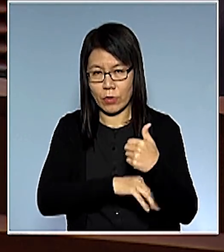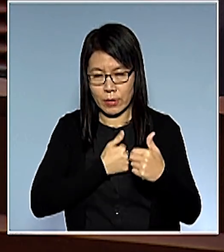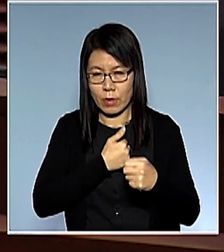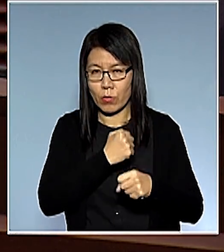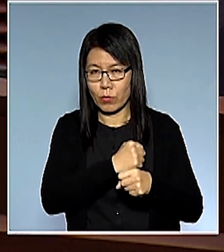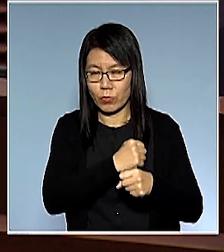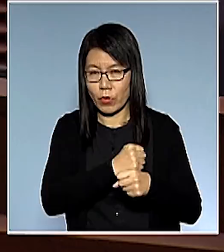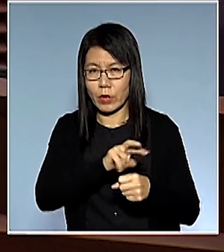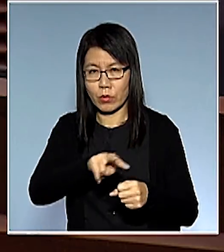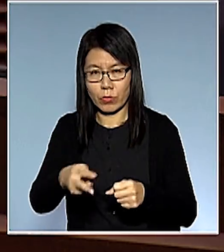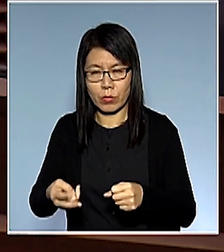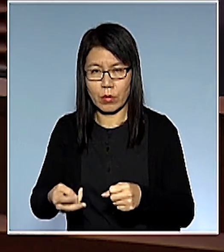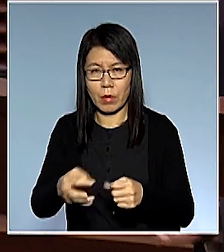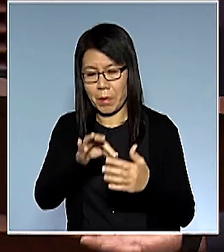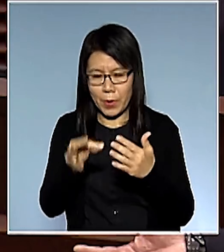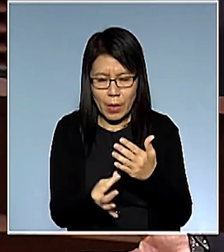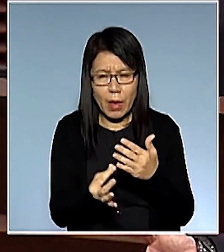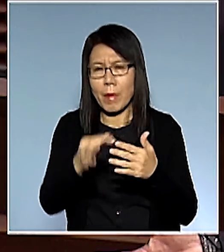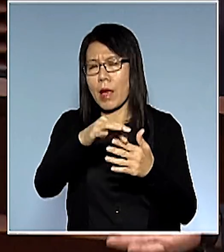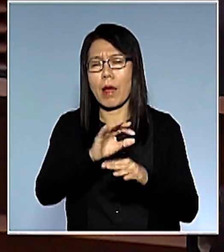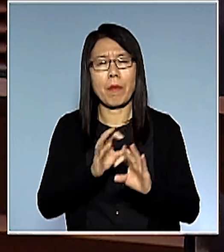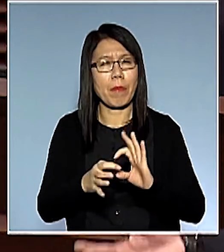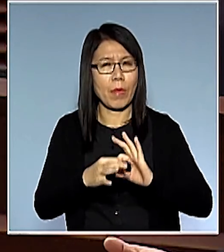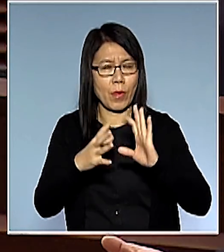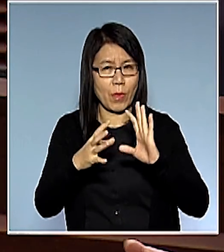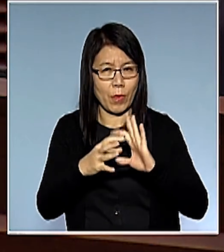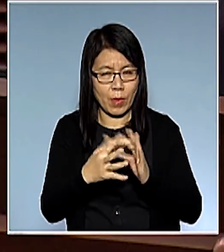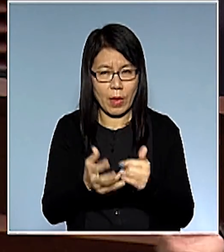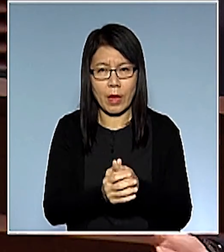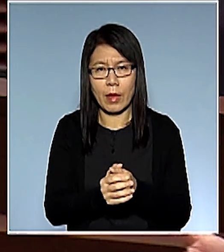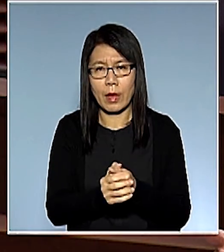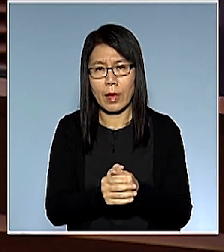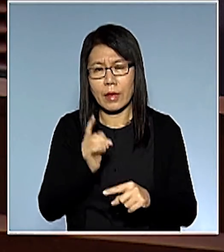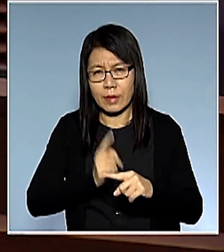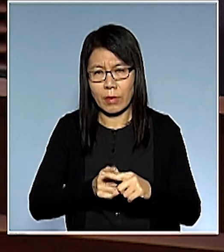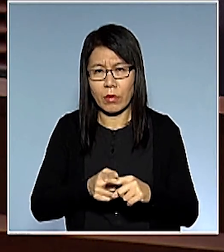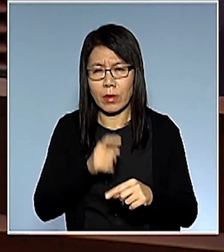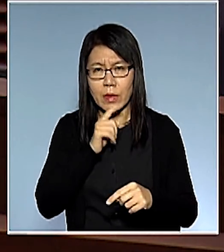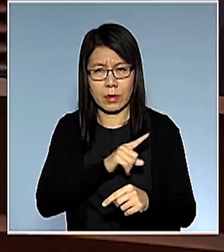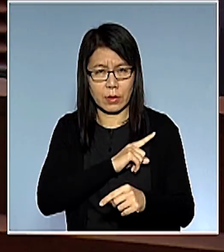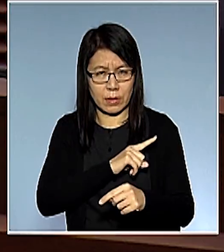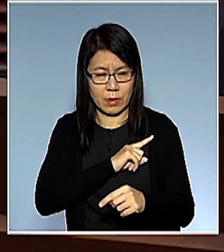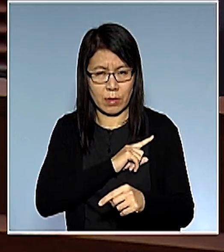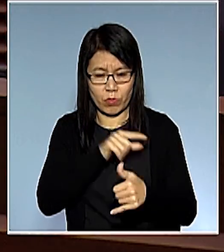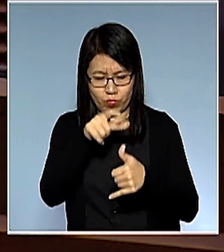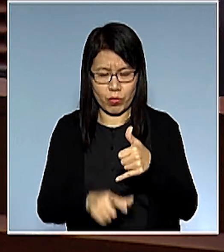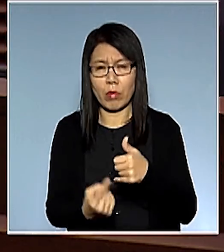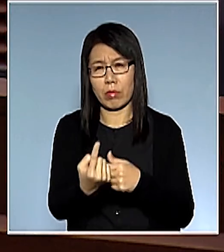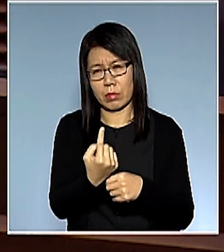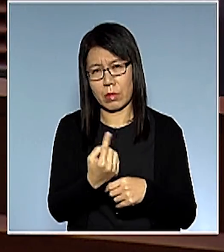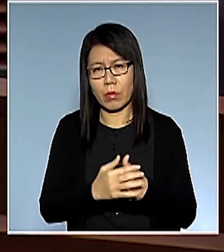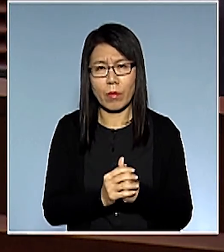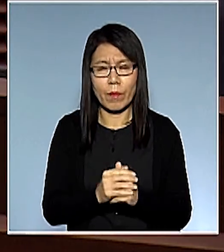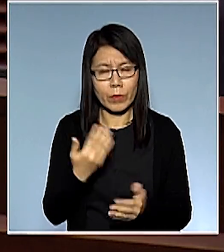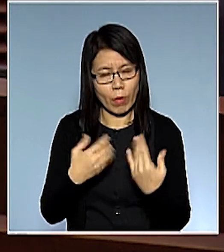職也不是降級我仍然都是這樣有這麼多料有這麼多料沒有這麼多料就沒有這麼多料了都是外人一個但是只不過